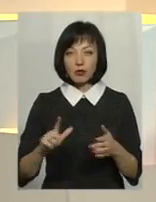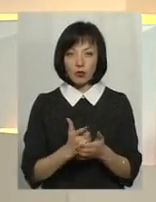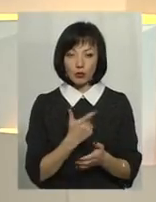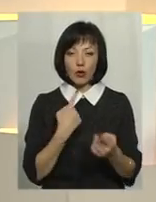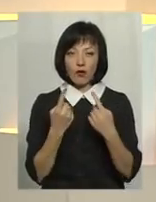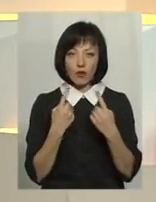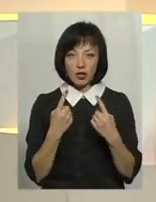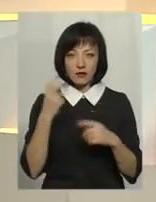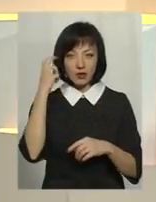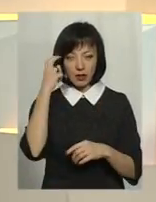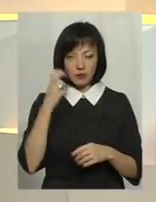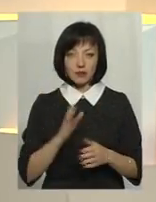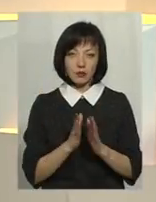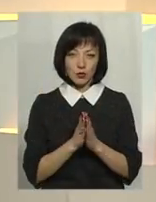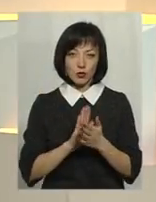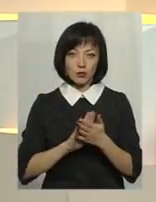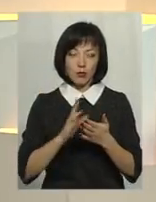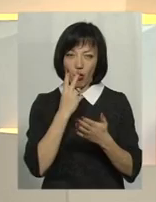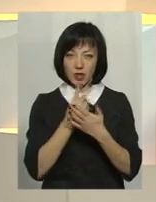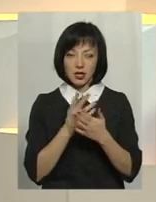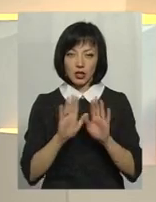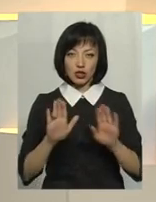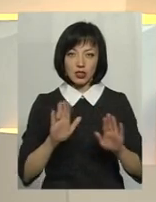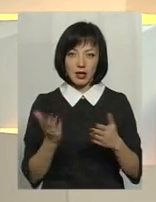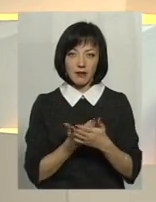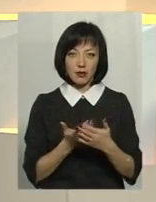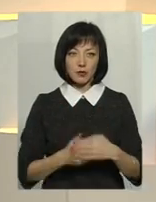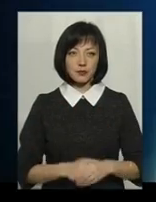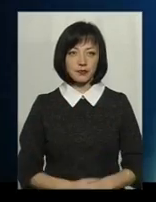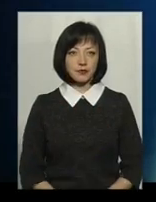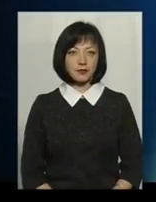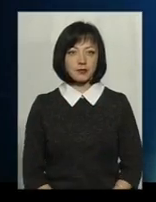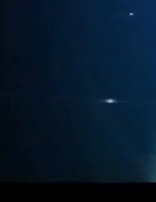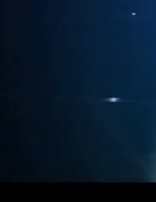говоритимуть у столиці. Прошу, будь ласка, режисера показати.